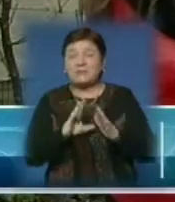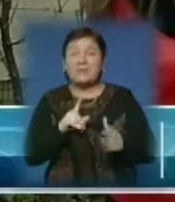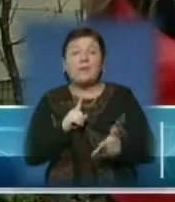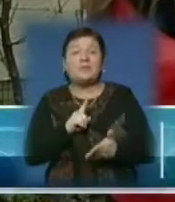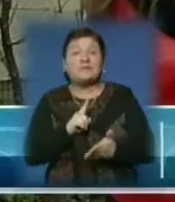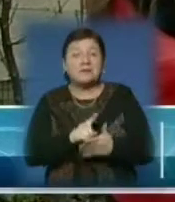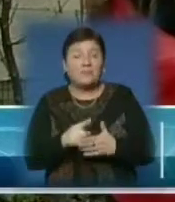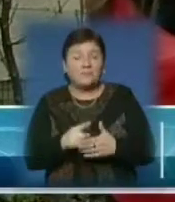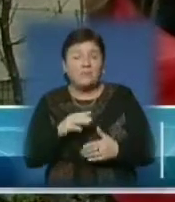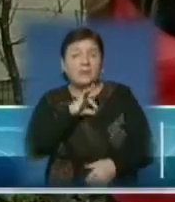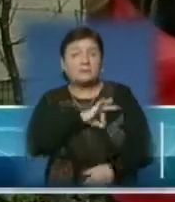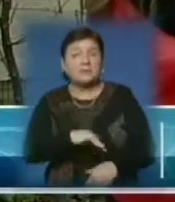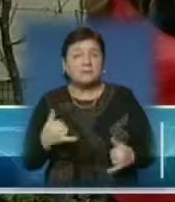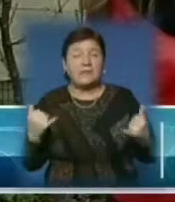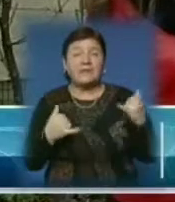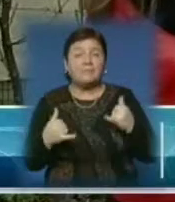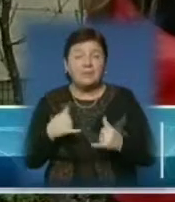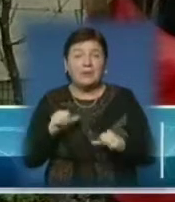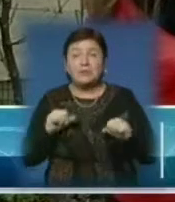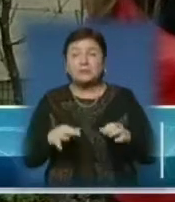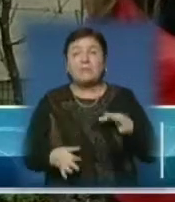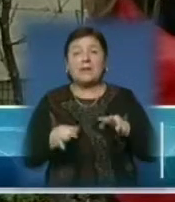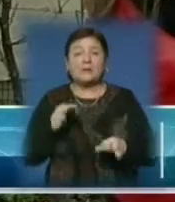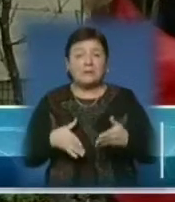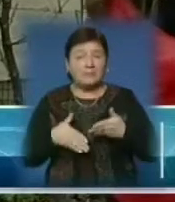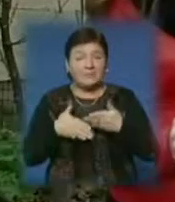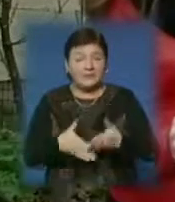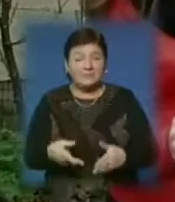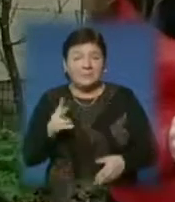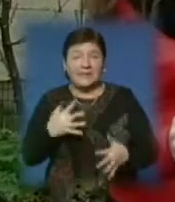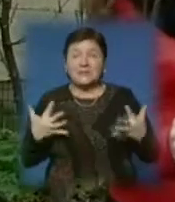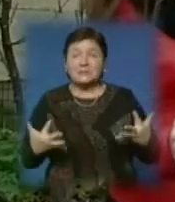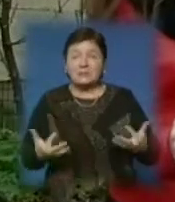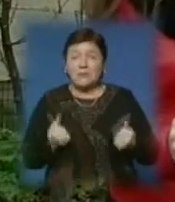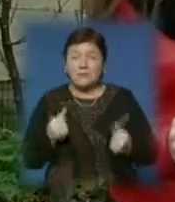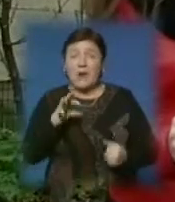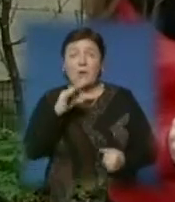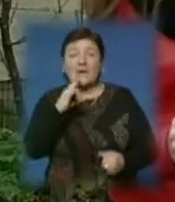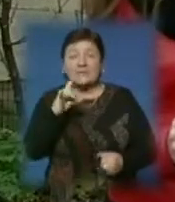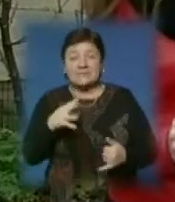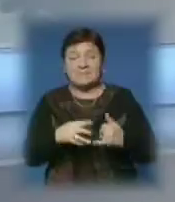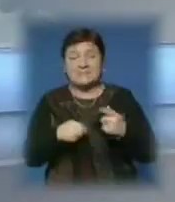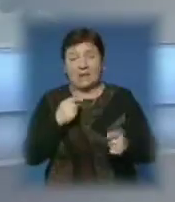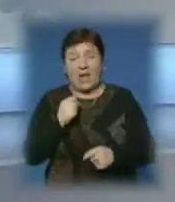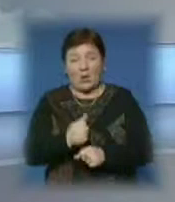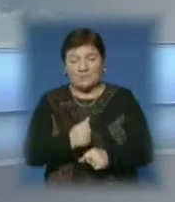використовувати хімію. А можна це зробити природніми методами для здоров'я органічним землеробством.